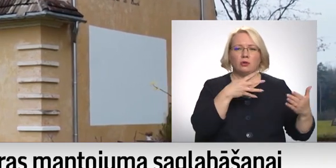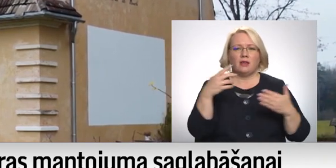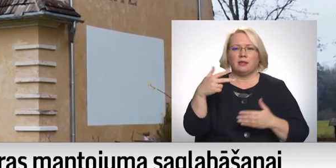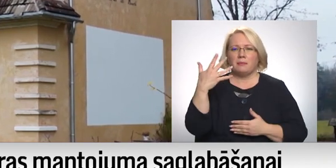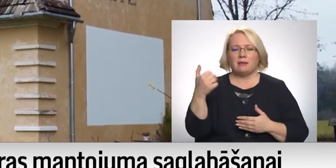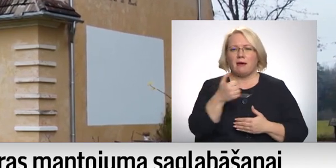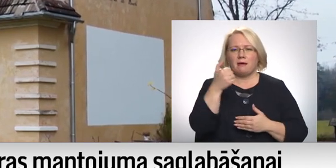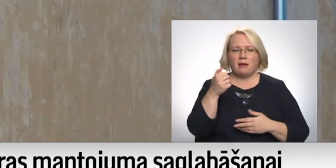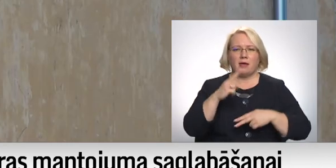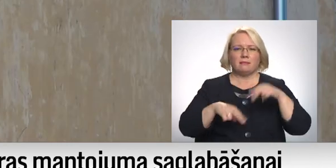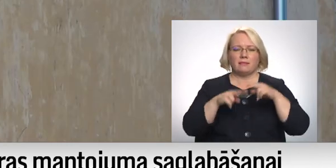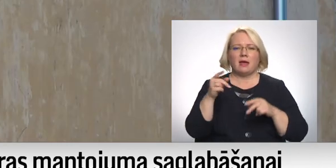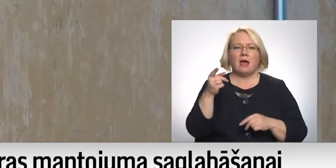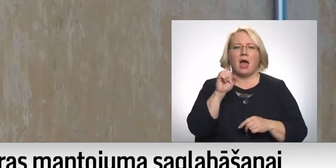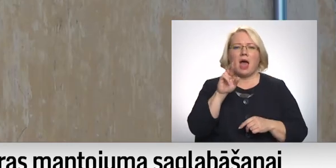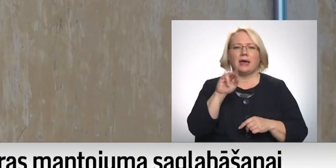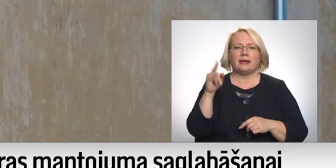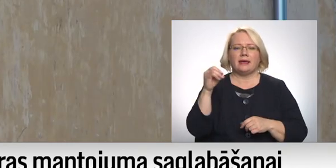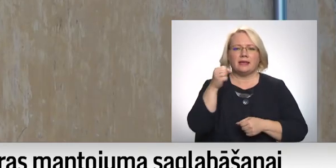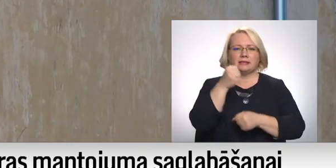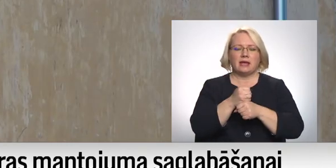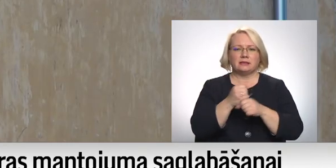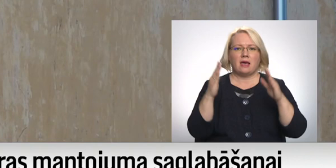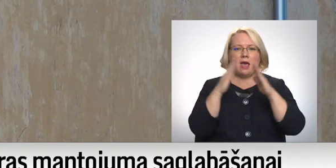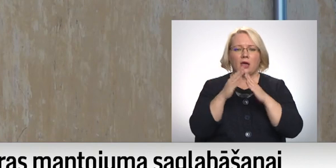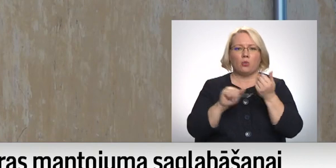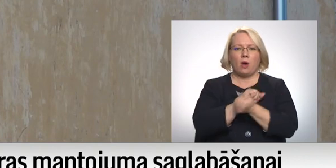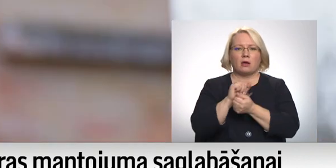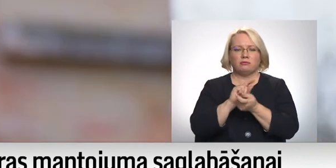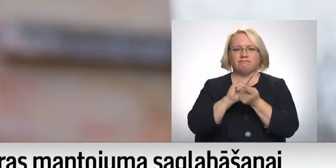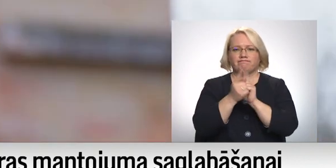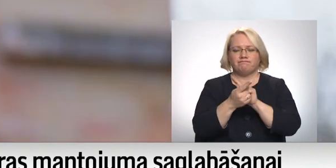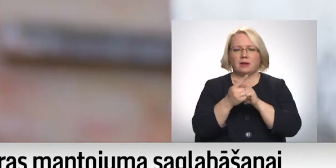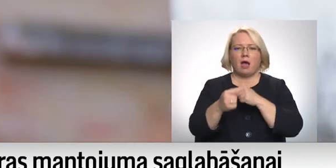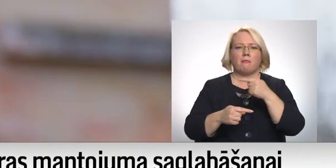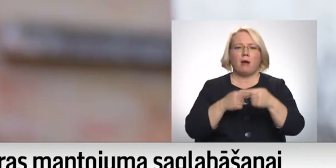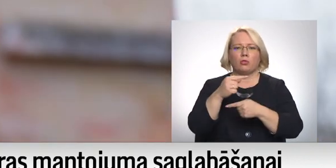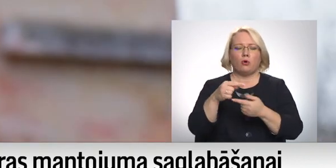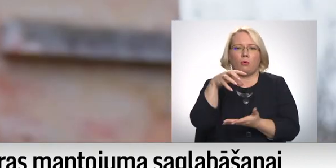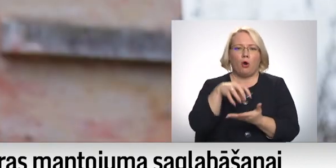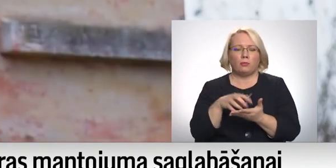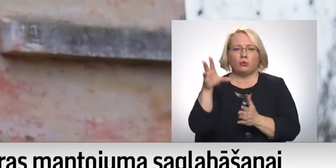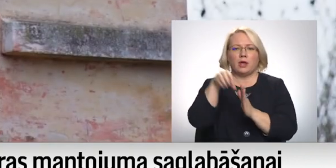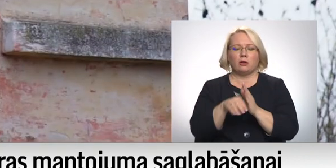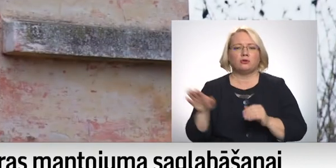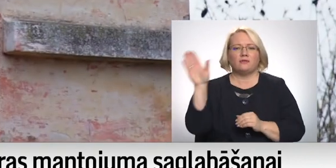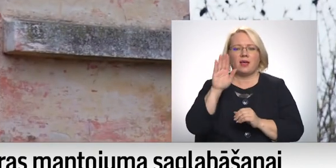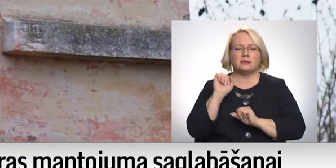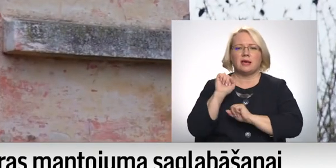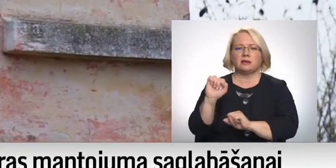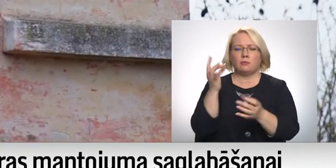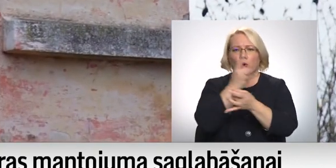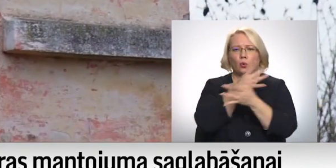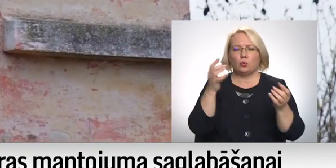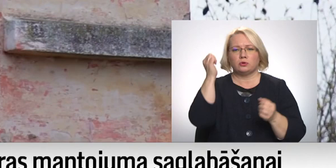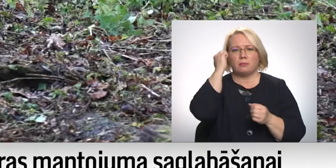gadā celtā Airītas stacijas ēka no grausta pārvērsta par industriālā mantojuma objektu, kas iekļauts valsts aizsargājamo kultūras